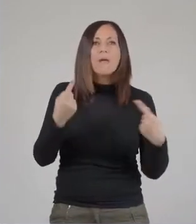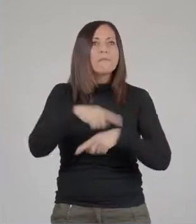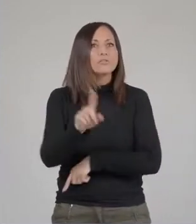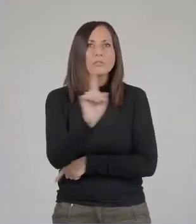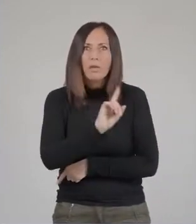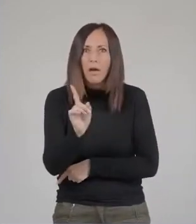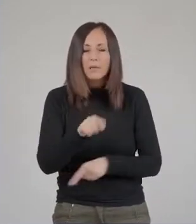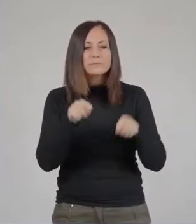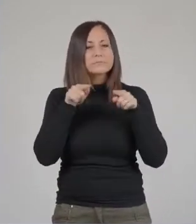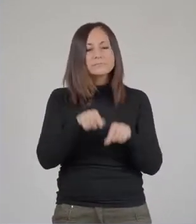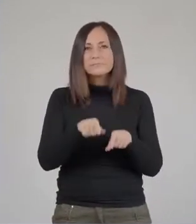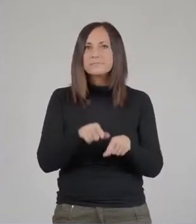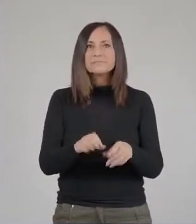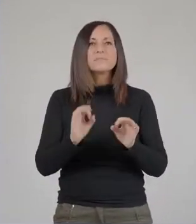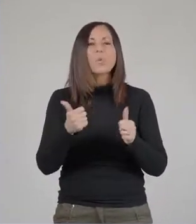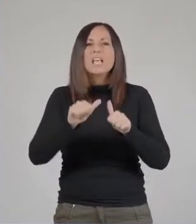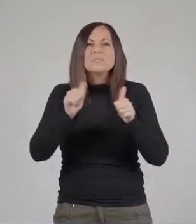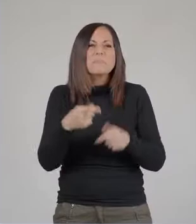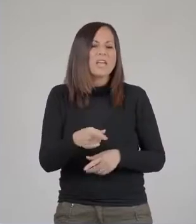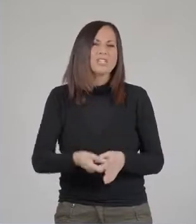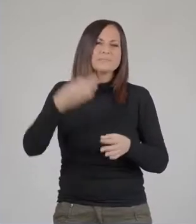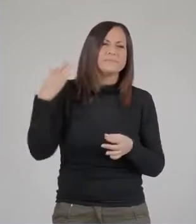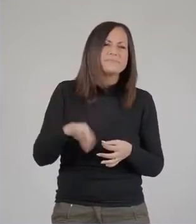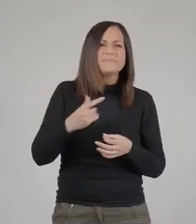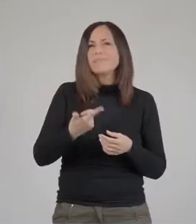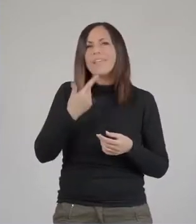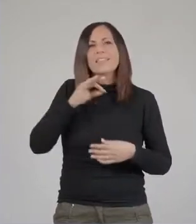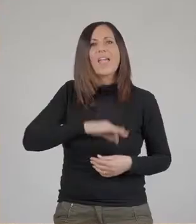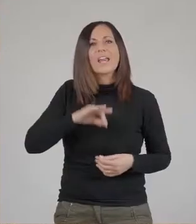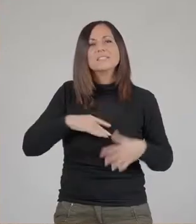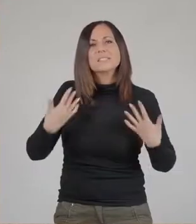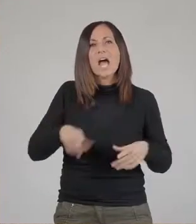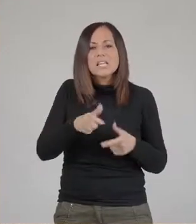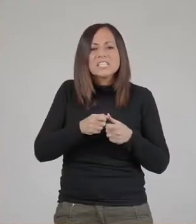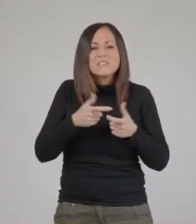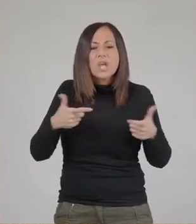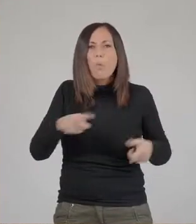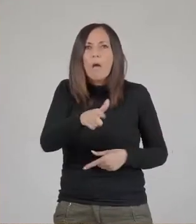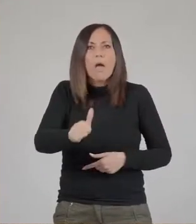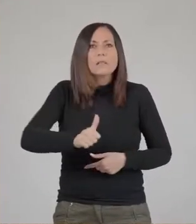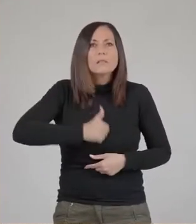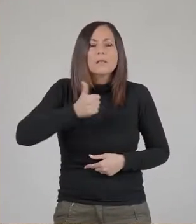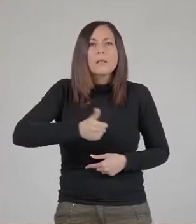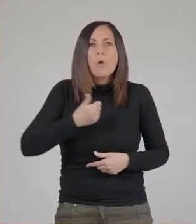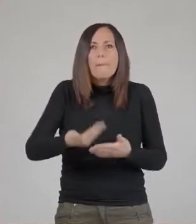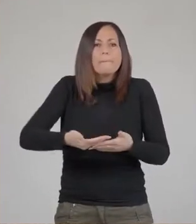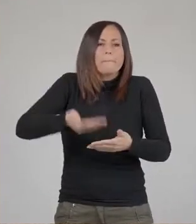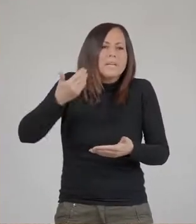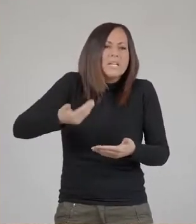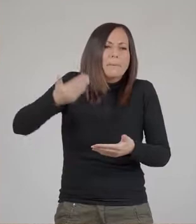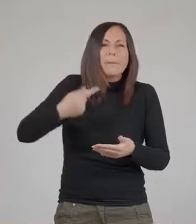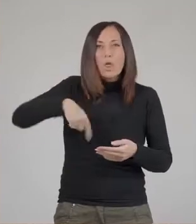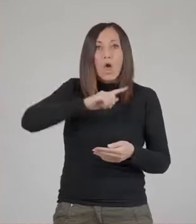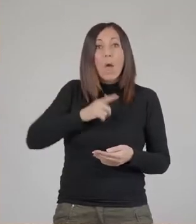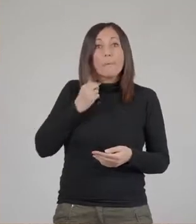Oggi sappiamo che così non è ma è comunque una specie estremamente interessante perché ha sviluppato in modo indipendente molto